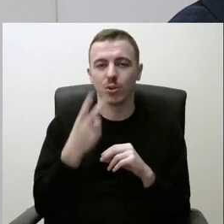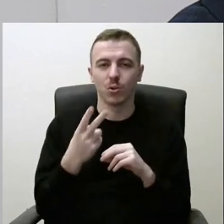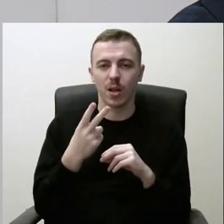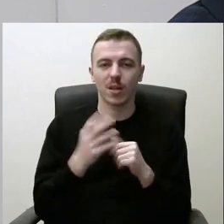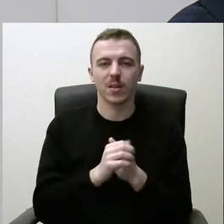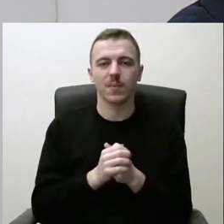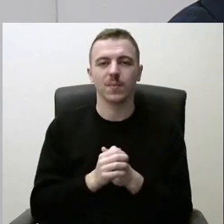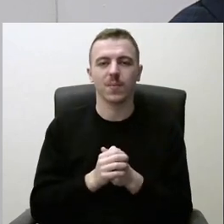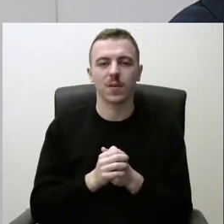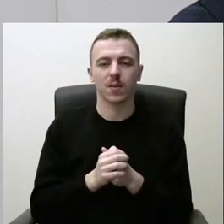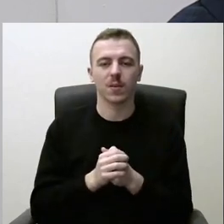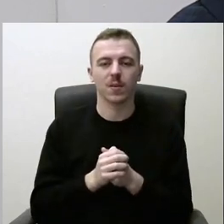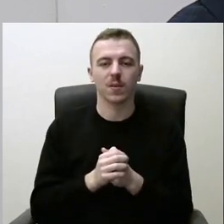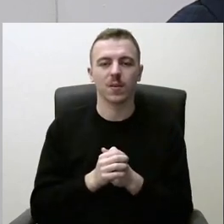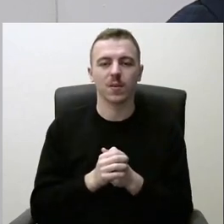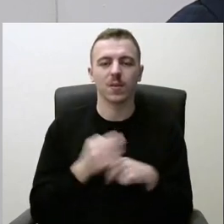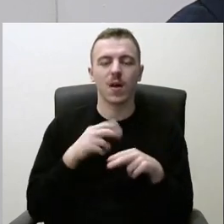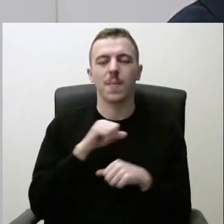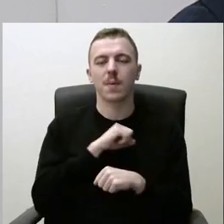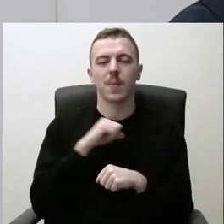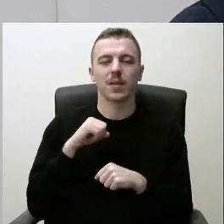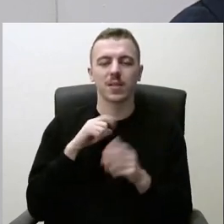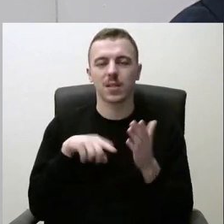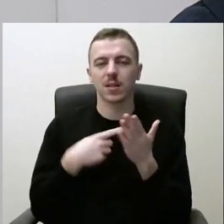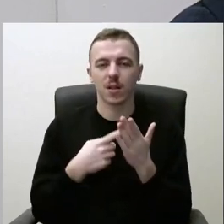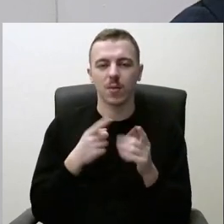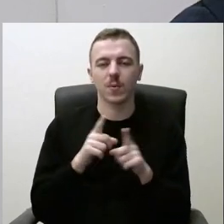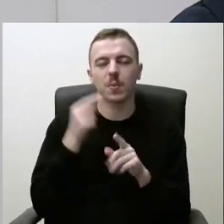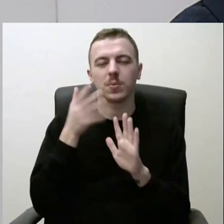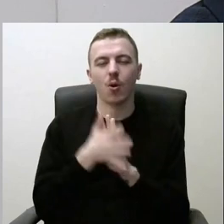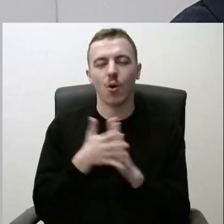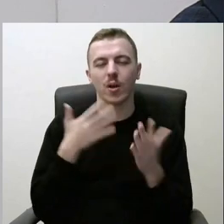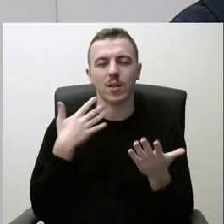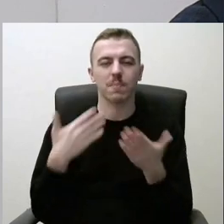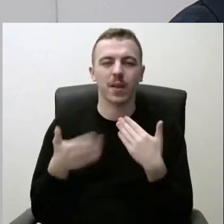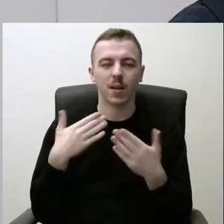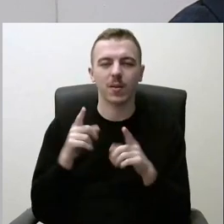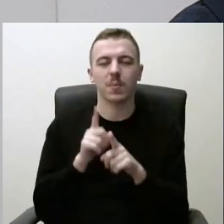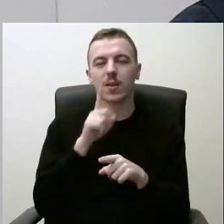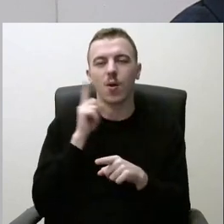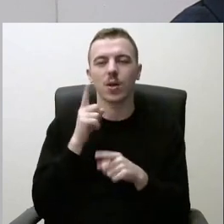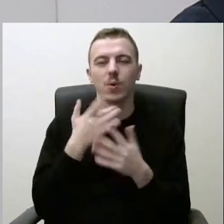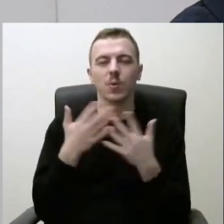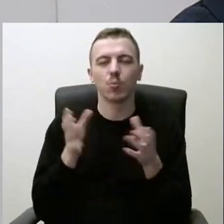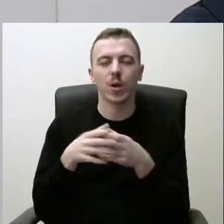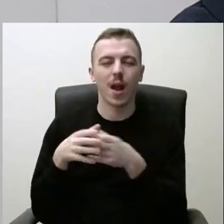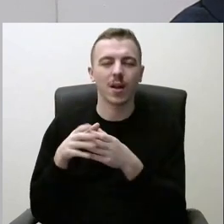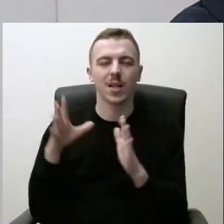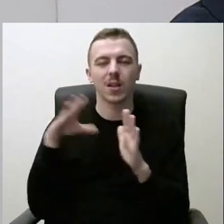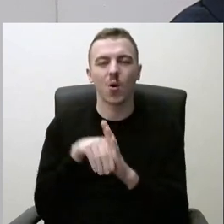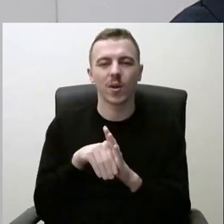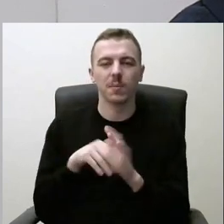juos ir per medicininį klausimą dar gaug psichologinį bendraimą, bet ir per jaunimo įvairius būrėlius įtraukimą.